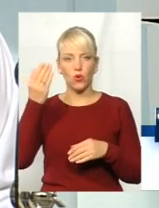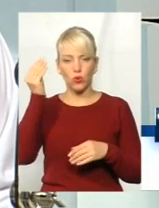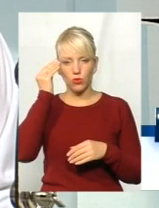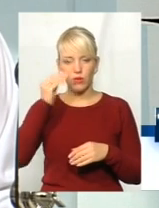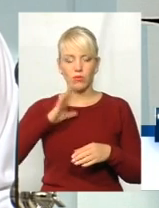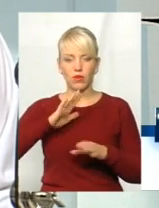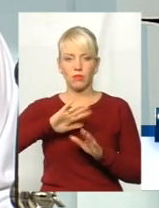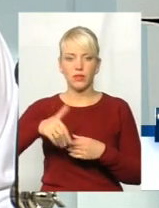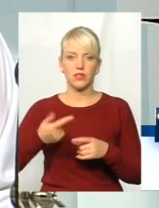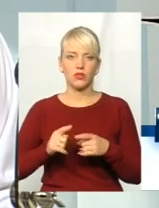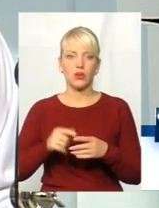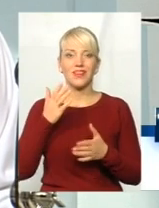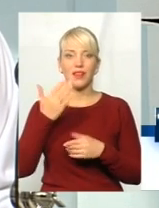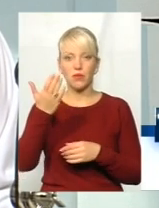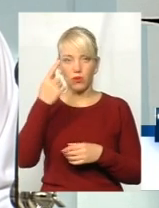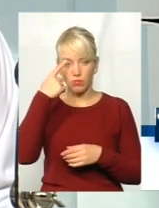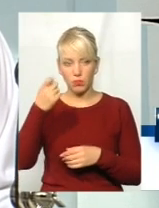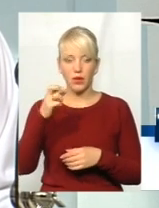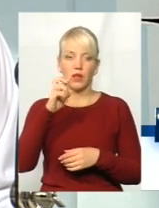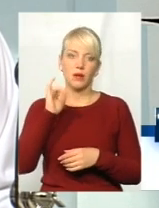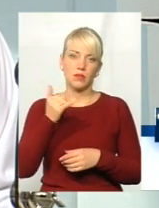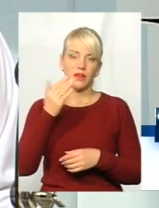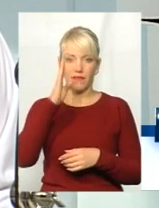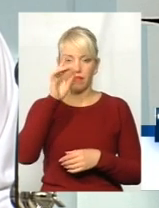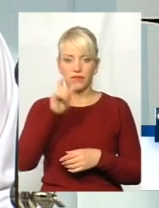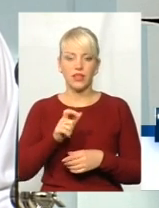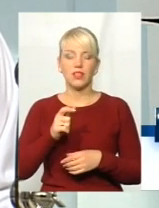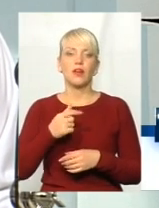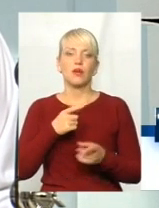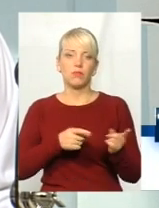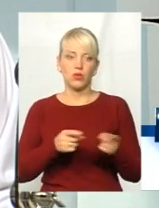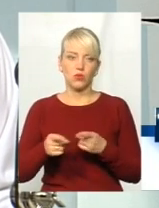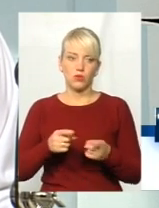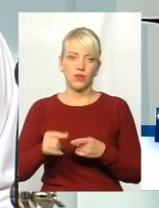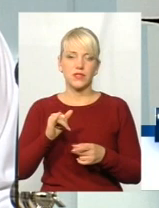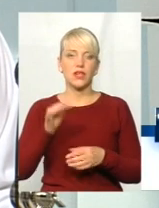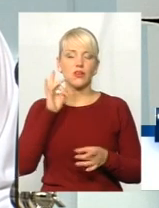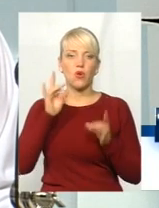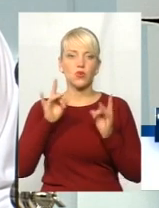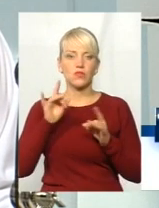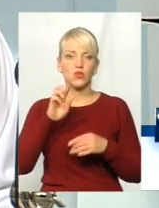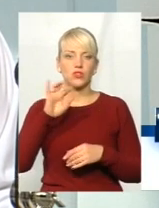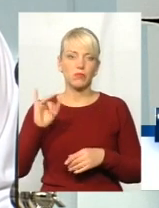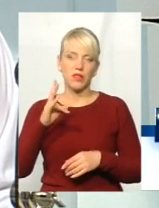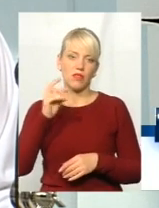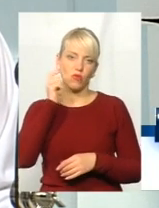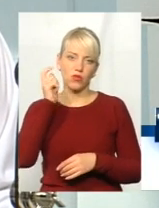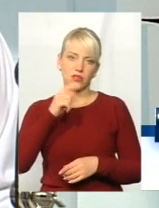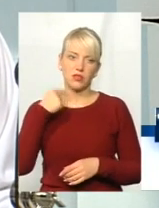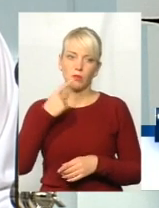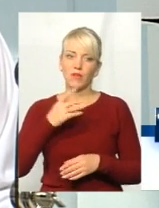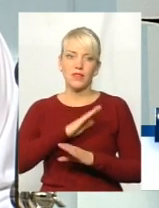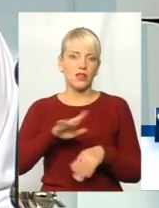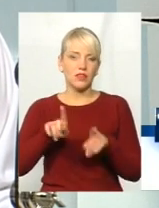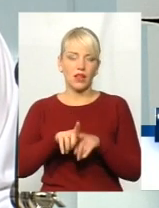передали. Якби його попередили, він дійсно підготувався б і озвучив це на українській мові. Не так важливо. Не так